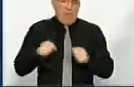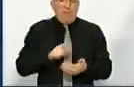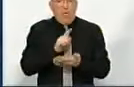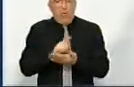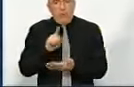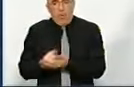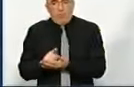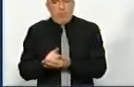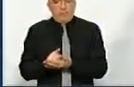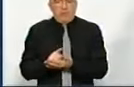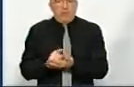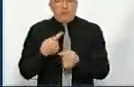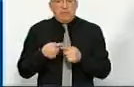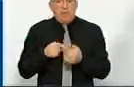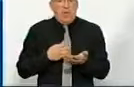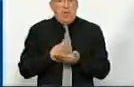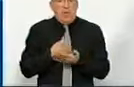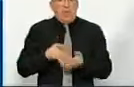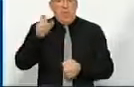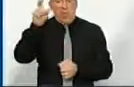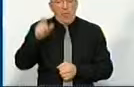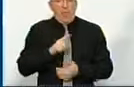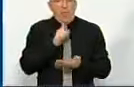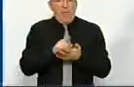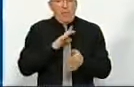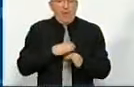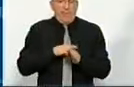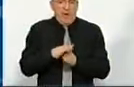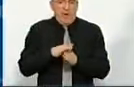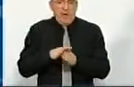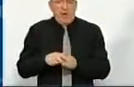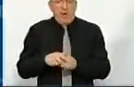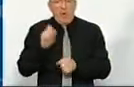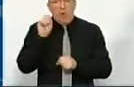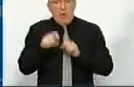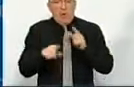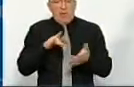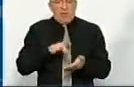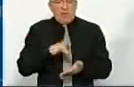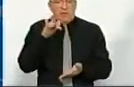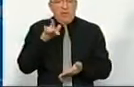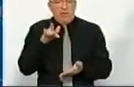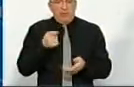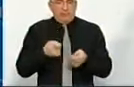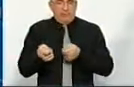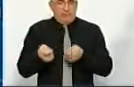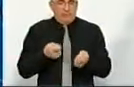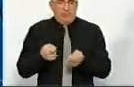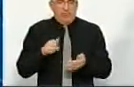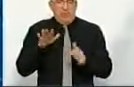'язки і так все оновлюється, але це посадова особа, вона має виконувати команди центральної садиби, тобто